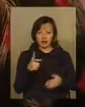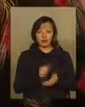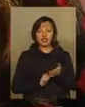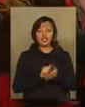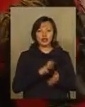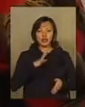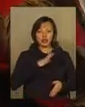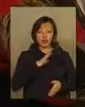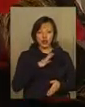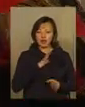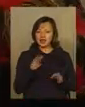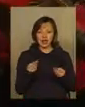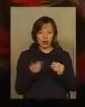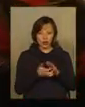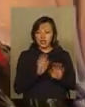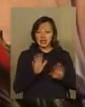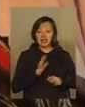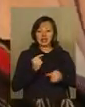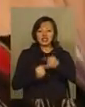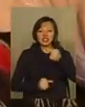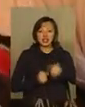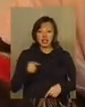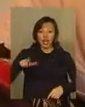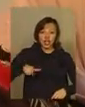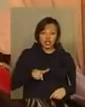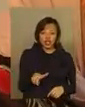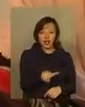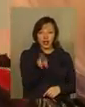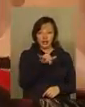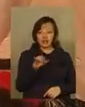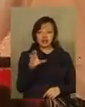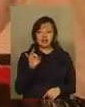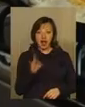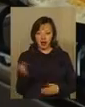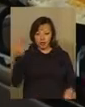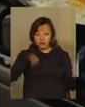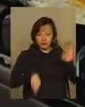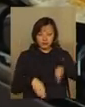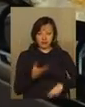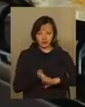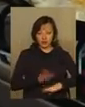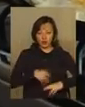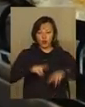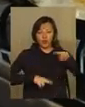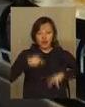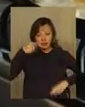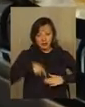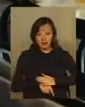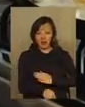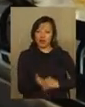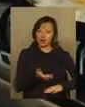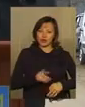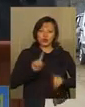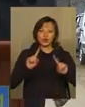Причиною була не тільки відсутність грошей. Через район протікає Дністер, його оточують каньйони. Будувати газопровід під землею стало справжнім